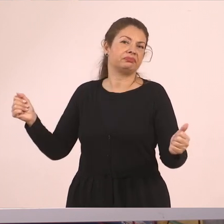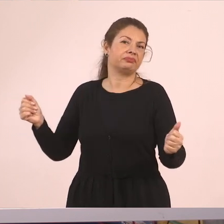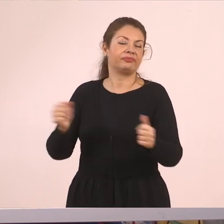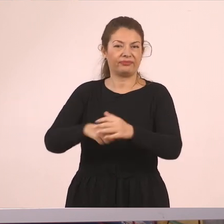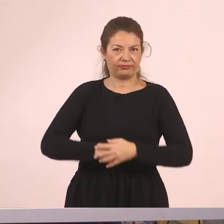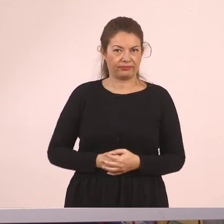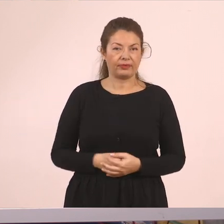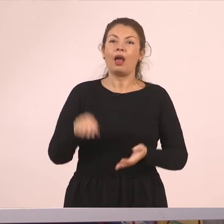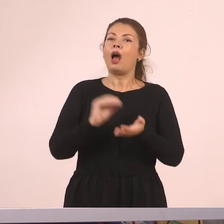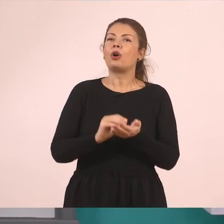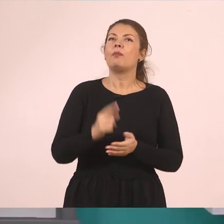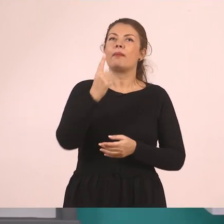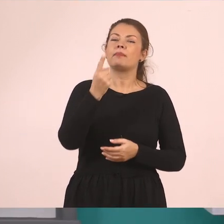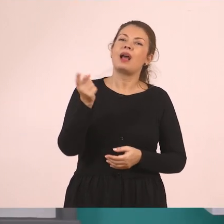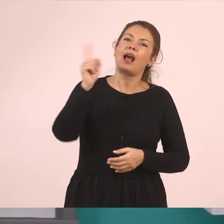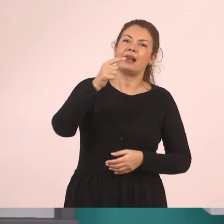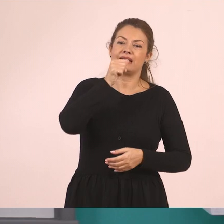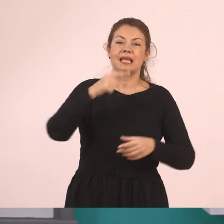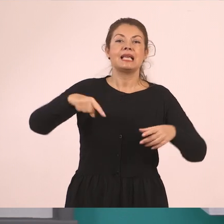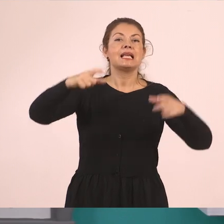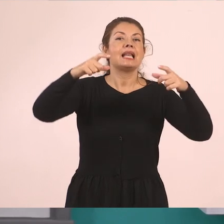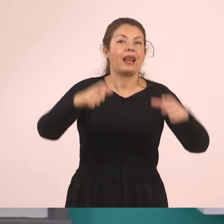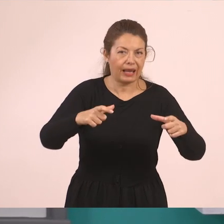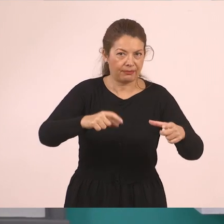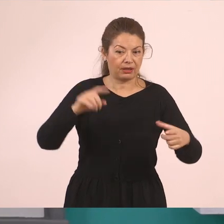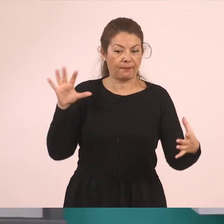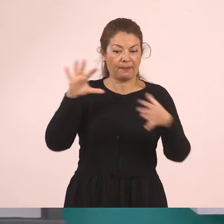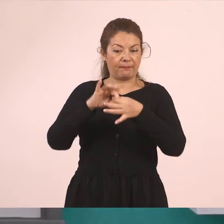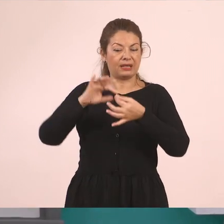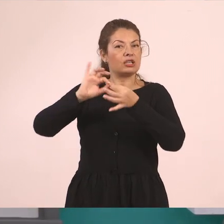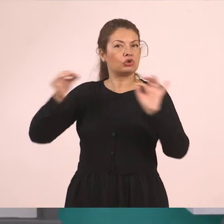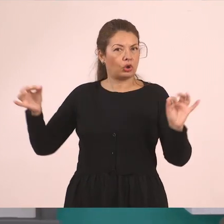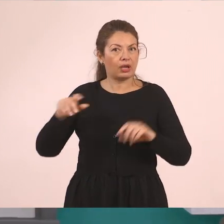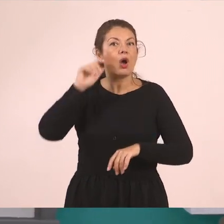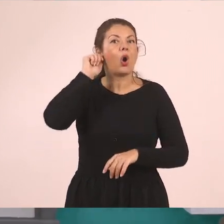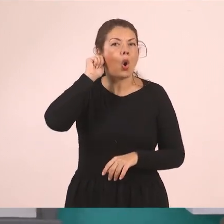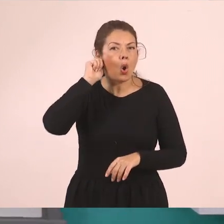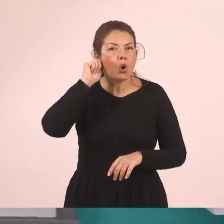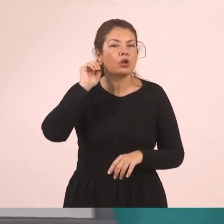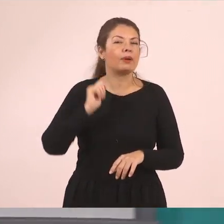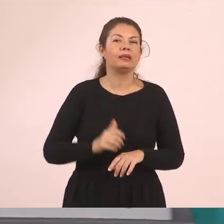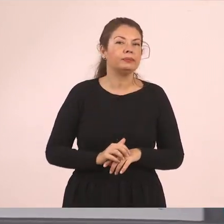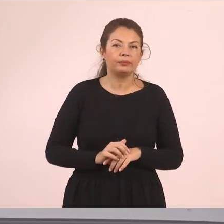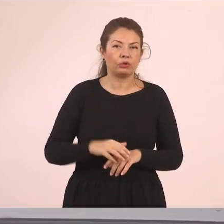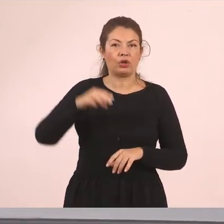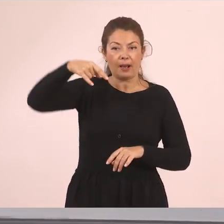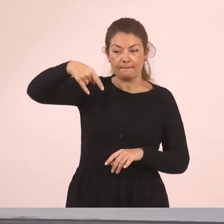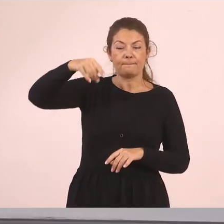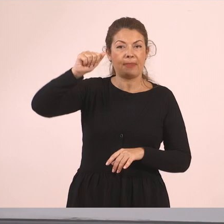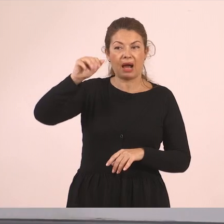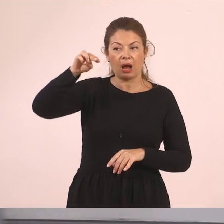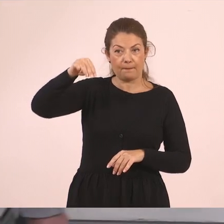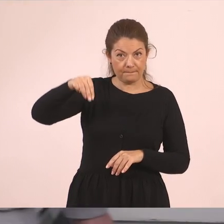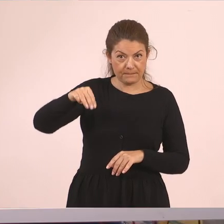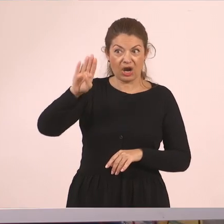στηρίζεται και συνδέεται σε παραδόσεις της ιστορίας μας. Η λίμνη των Ιωαννίνων. Η Παμβότιδα.